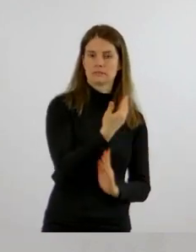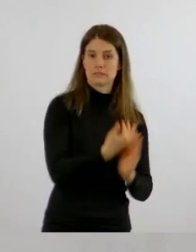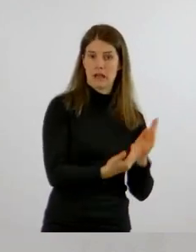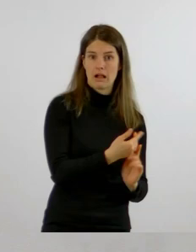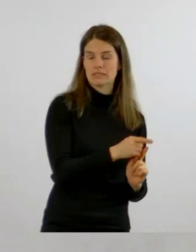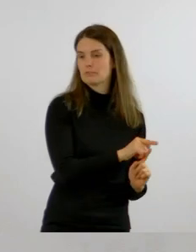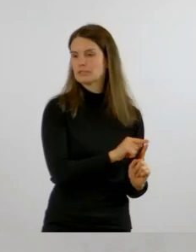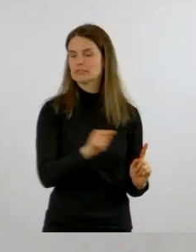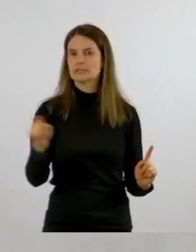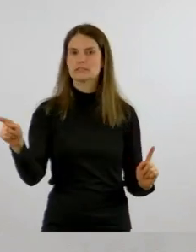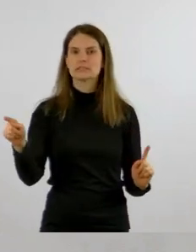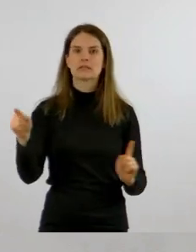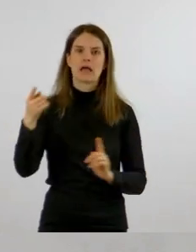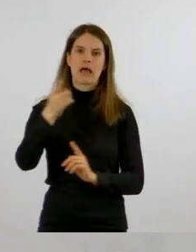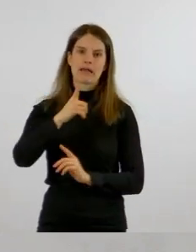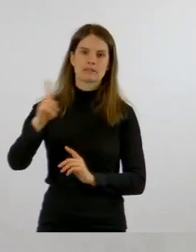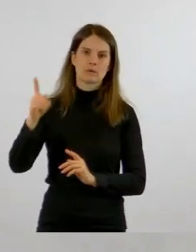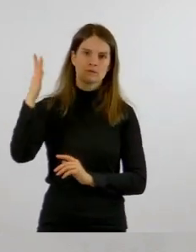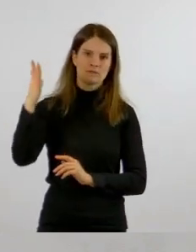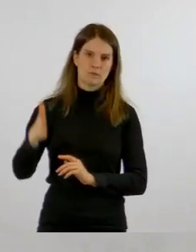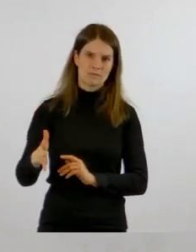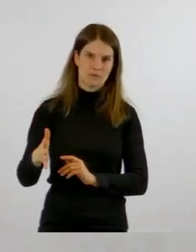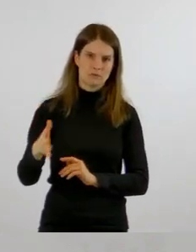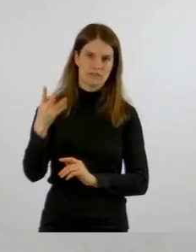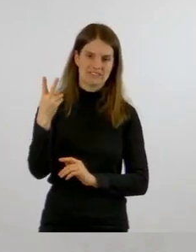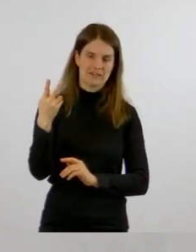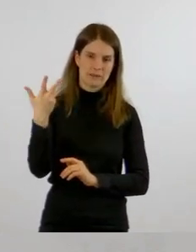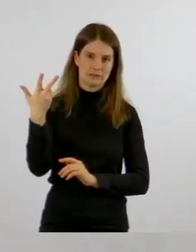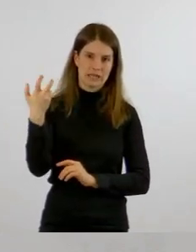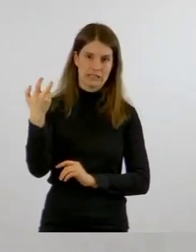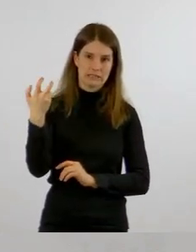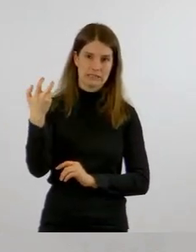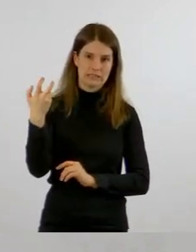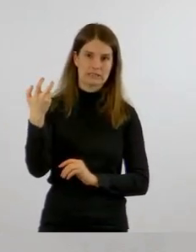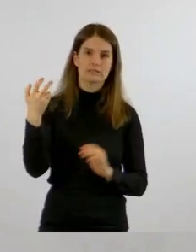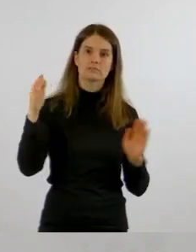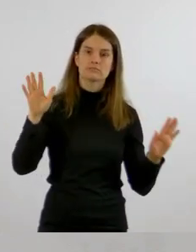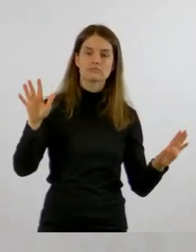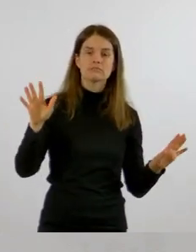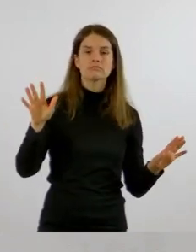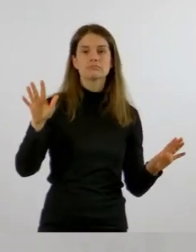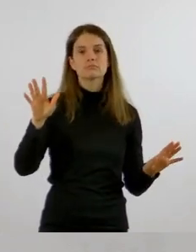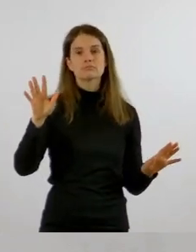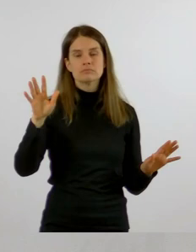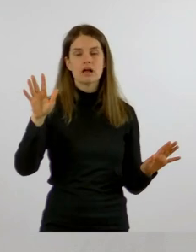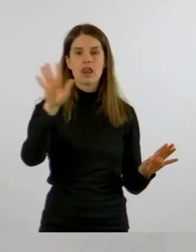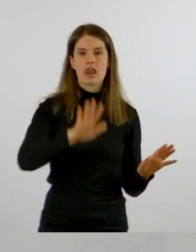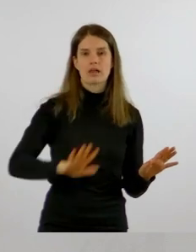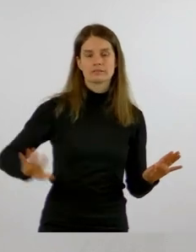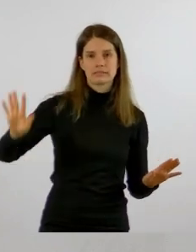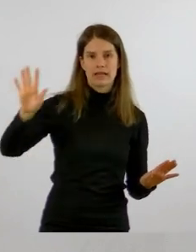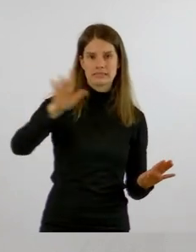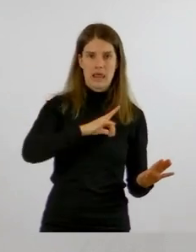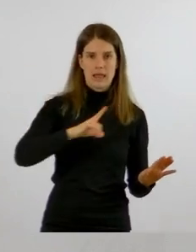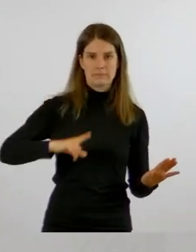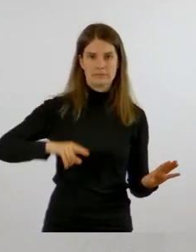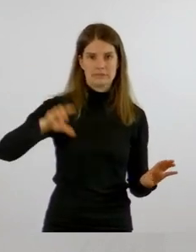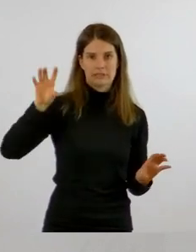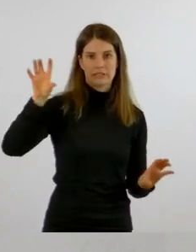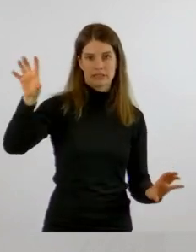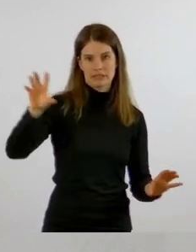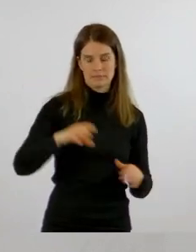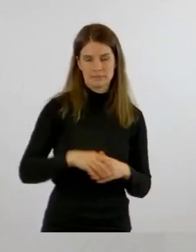bis zu 1.532. Das ist unser Nachbar, der Landkreis Leipzig.